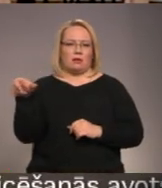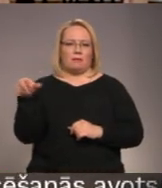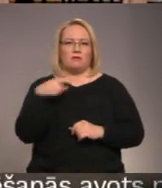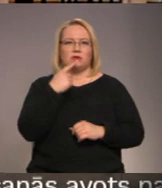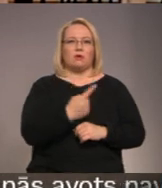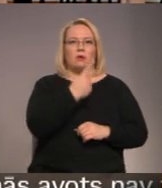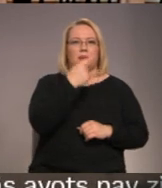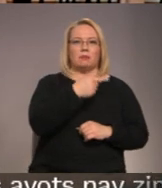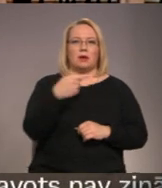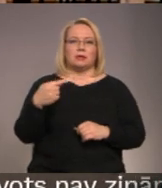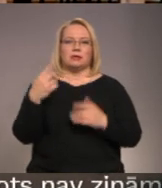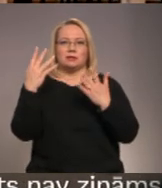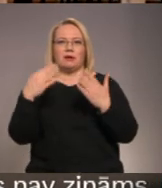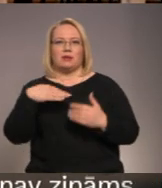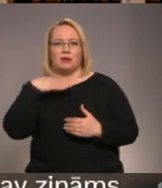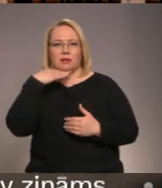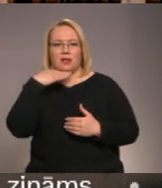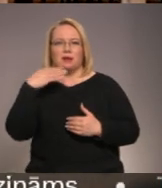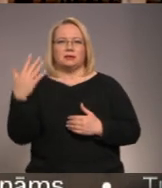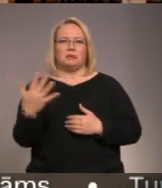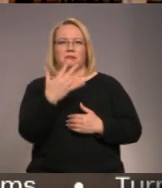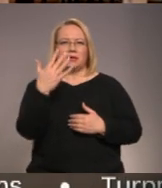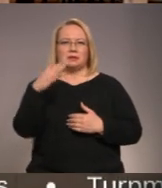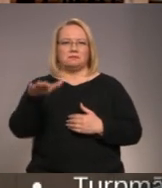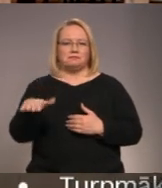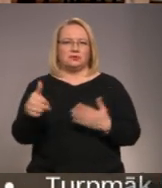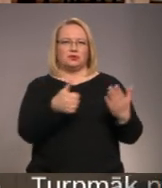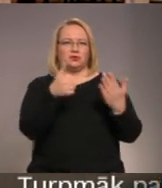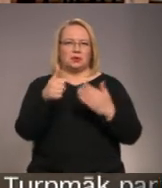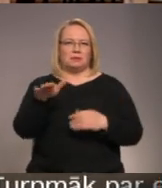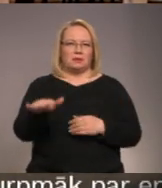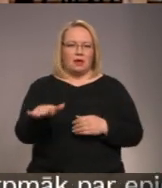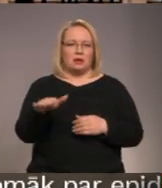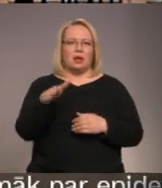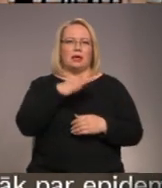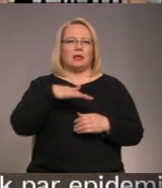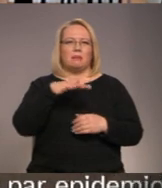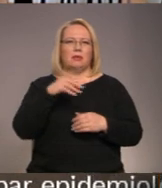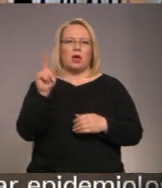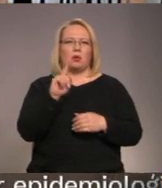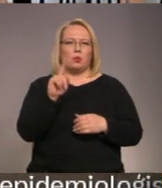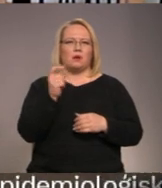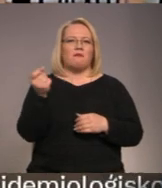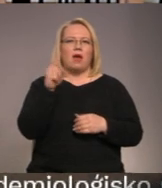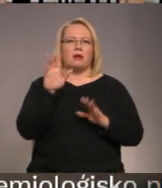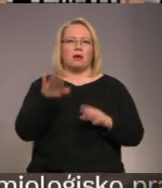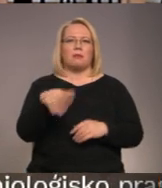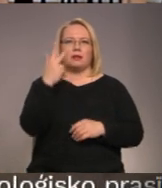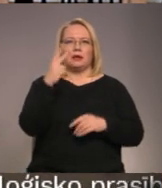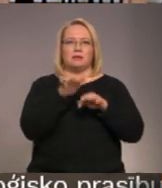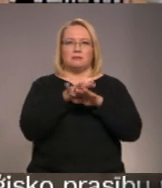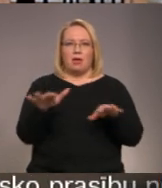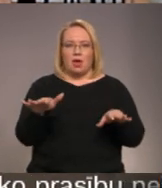līdz 9. klasē piecgadīgiem, sešgadīgiem un ģimenēm, kuriem vēl vairāk ir kā trīs bērni, tad